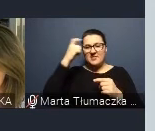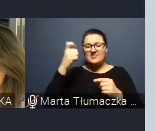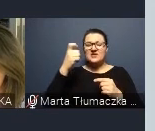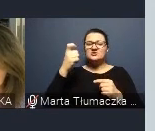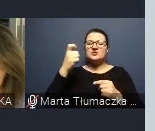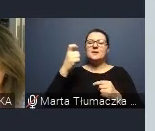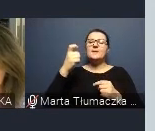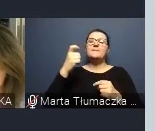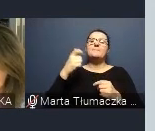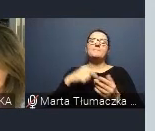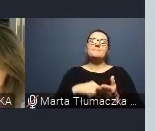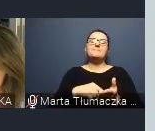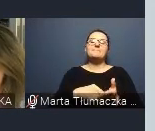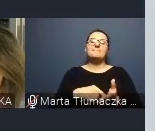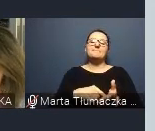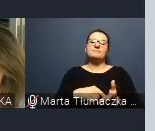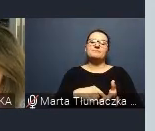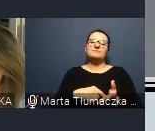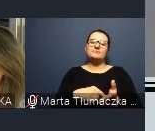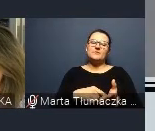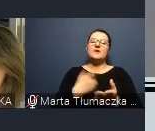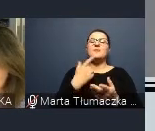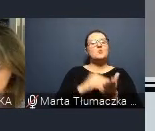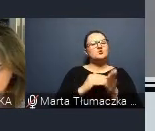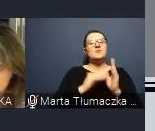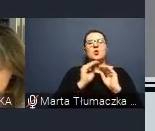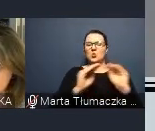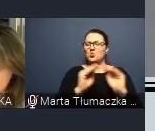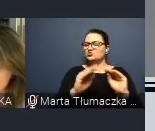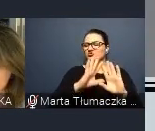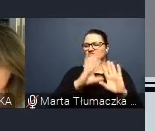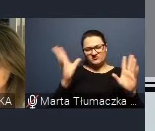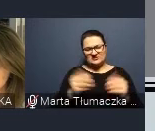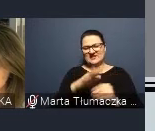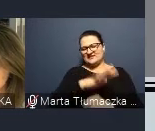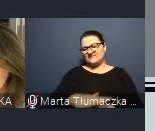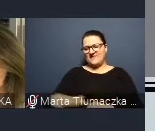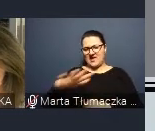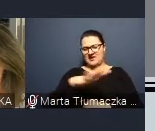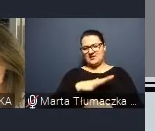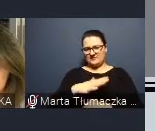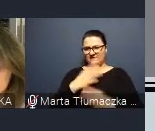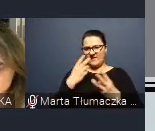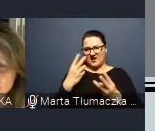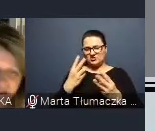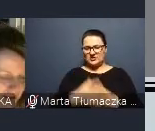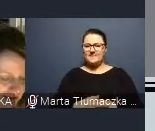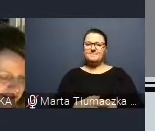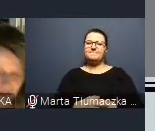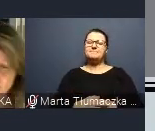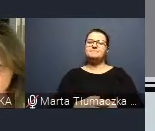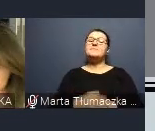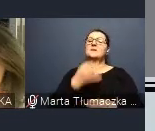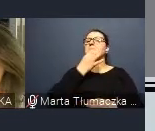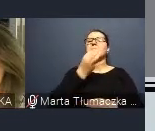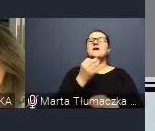uczyć tych wszystkich sfer, które są ważne. Jakie wyzwania